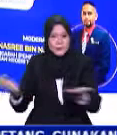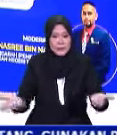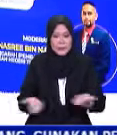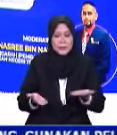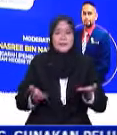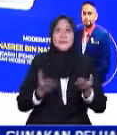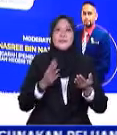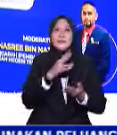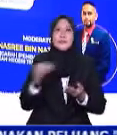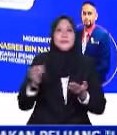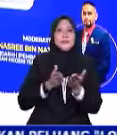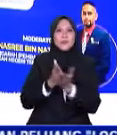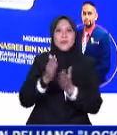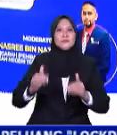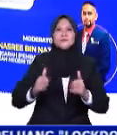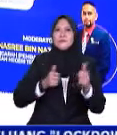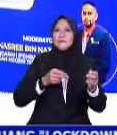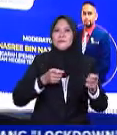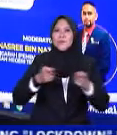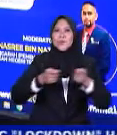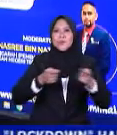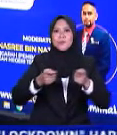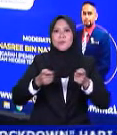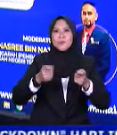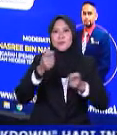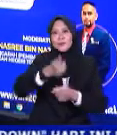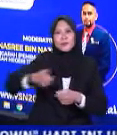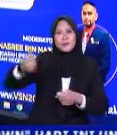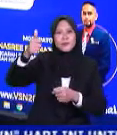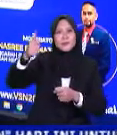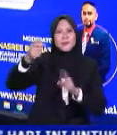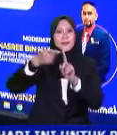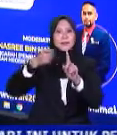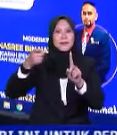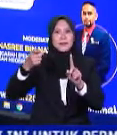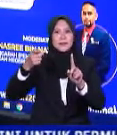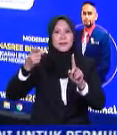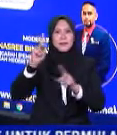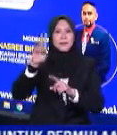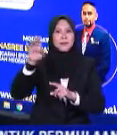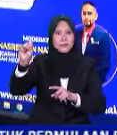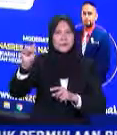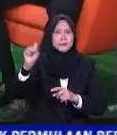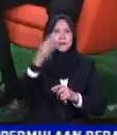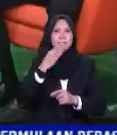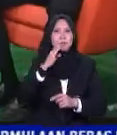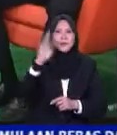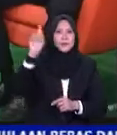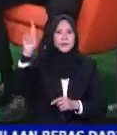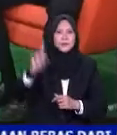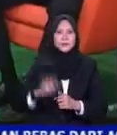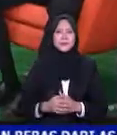sini tetapi langsung ke Perekat Rustia di KBS sana. Alhamdulillah.